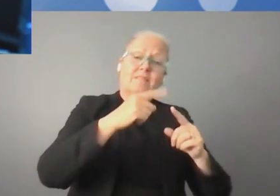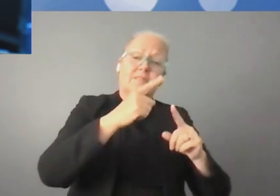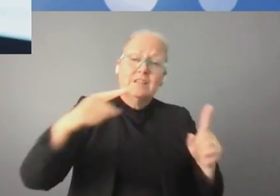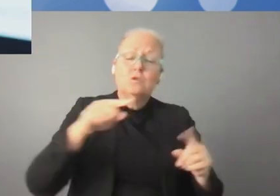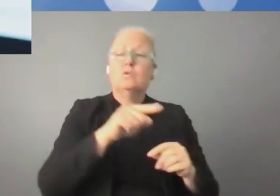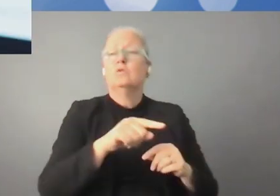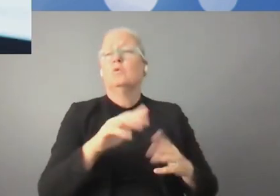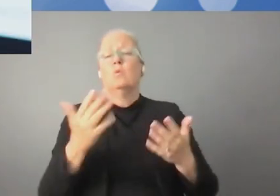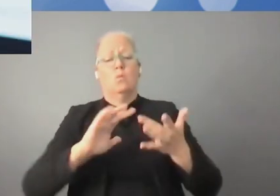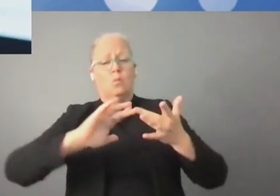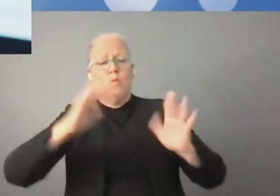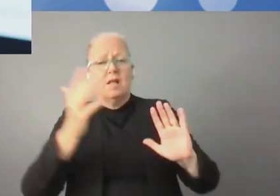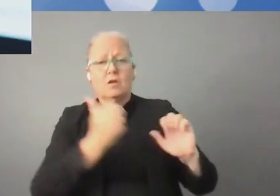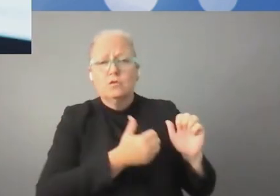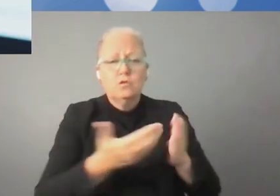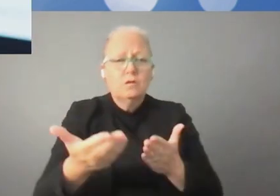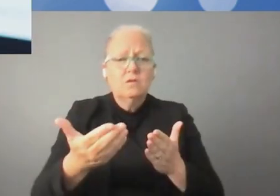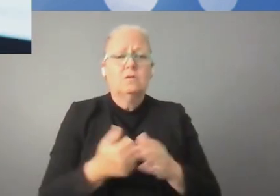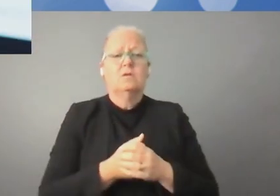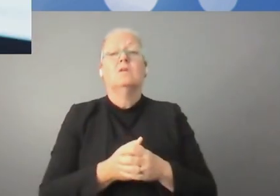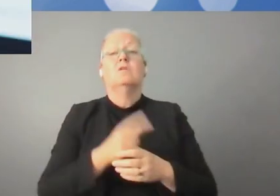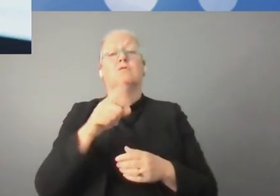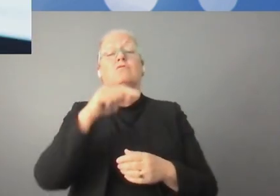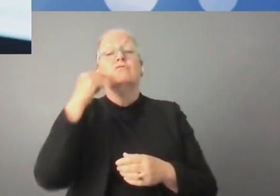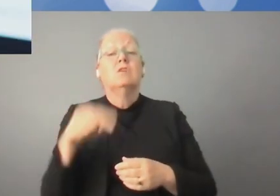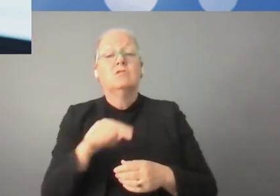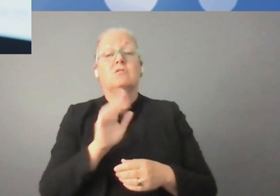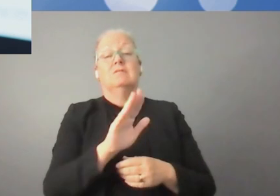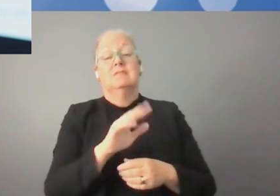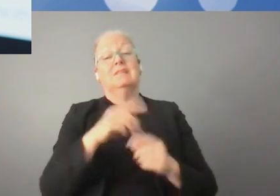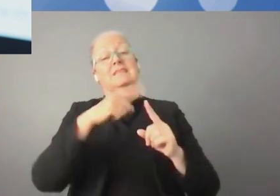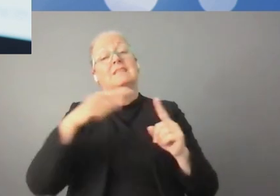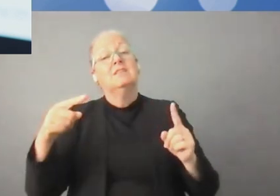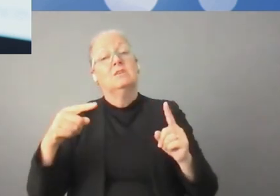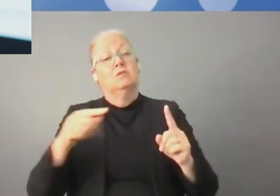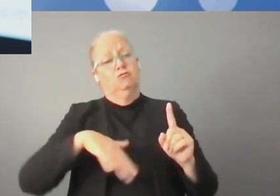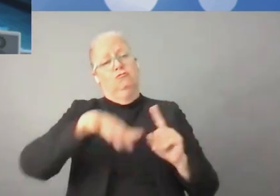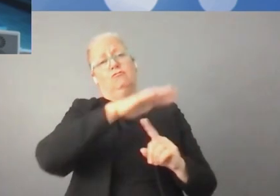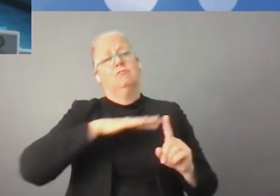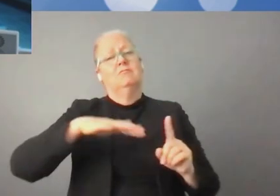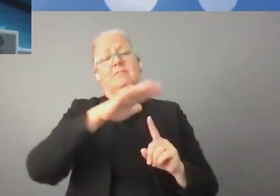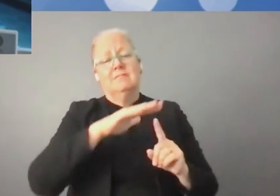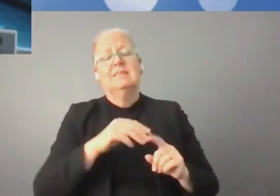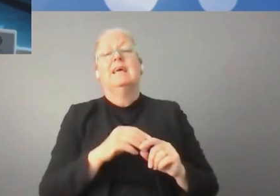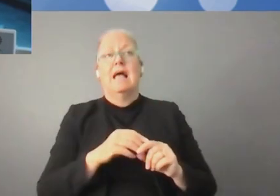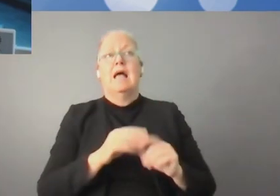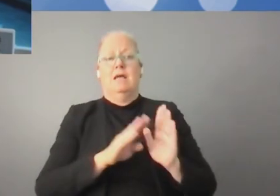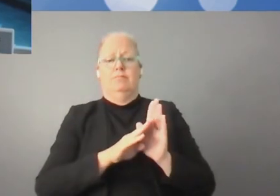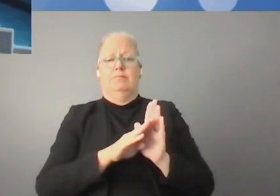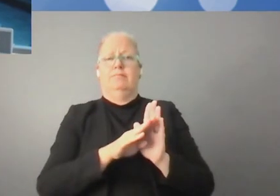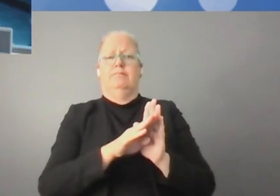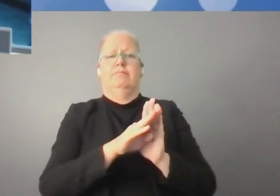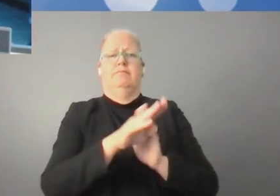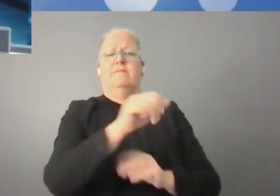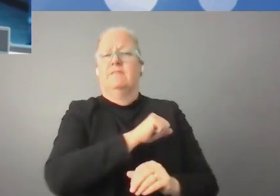avec grand plaisir les services numériques sur Internet. En Russie, secteur de l